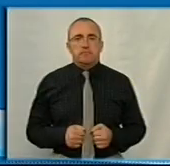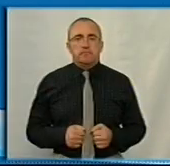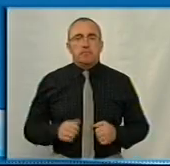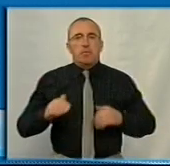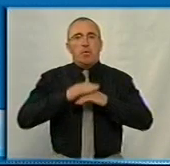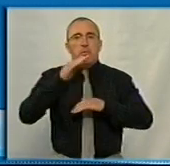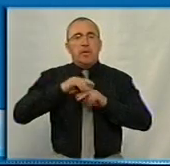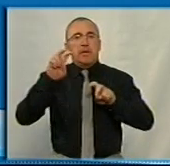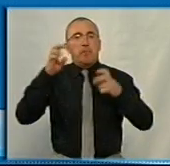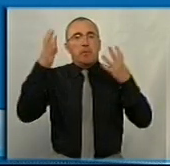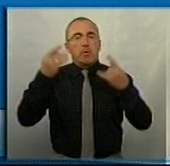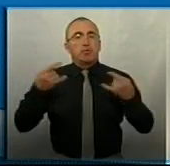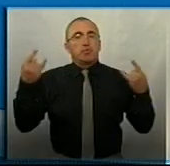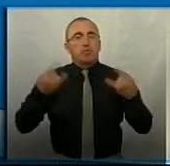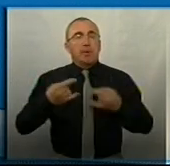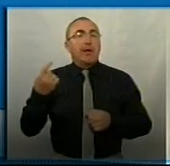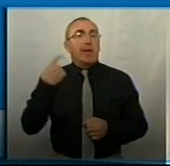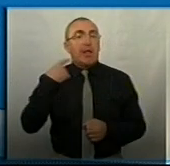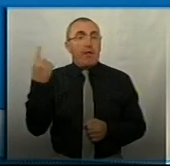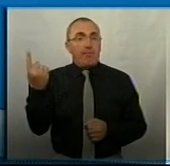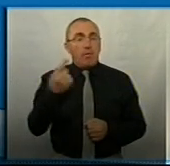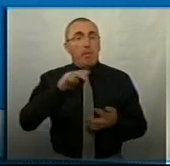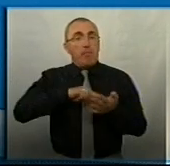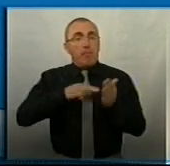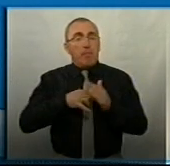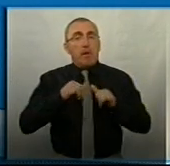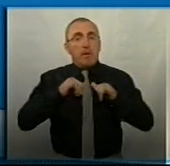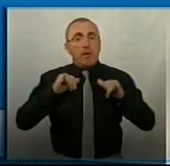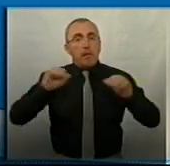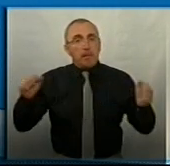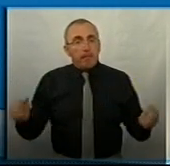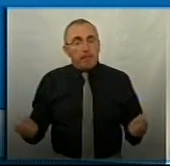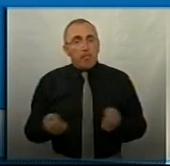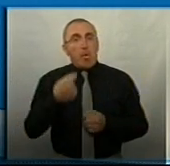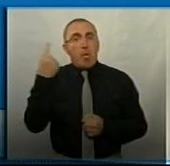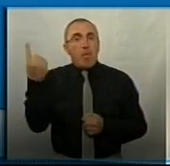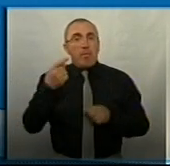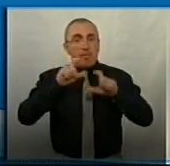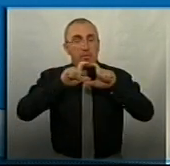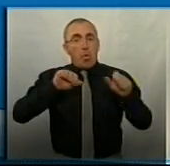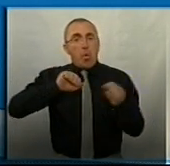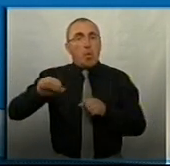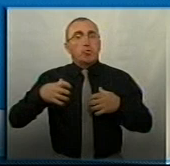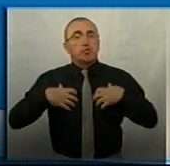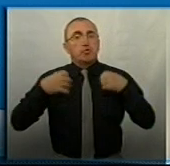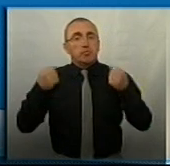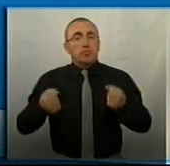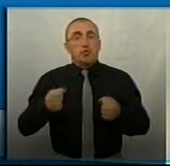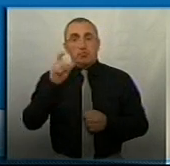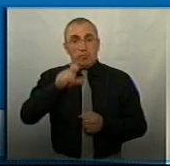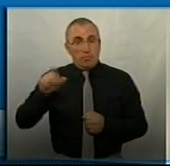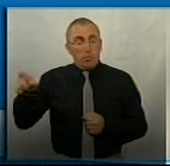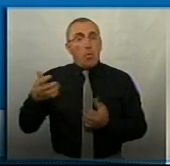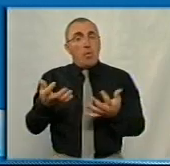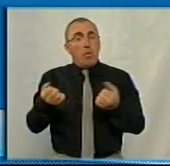Добрий вечір, тема дня на Суспільному. На Кіровоградщині планують розвивати та підтримувати обласні заклади охорони здоров'я, аби жителі області